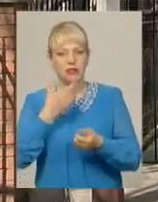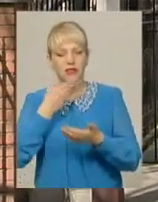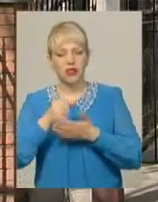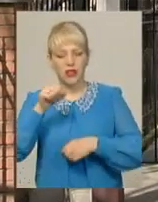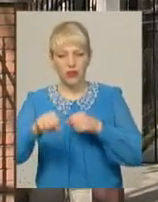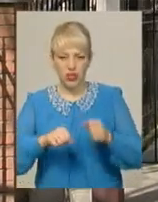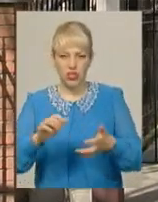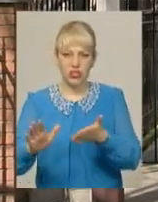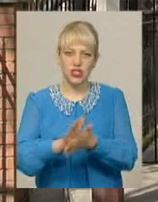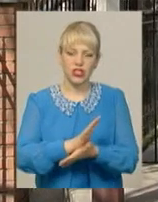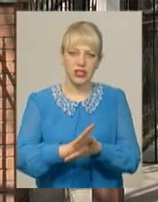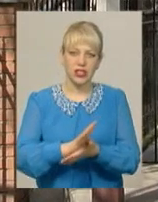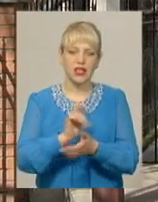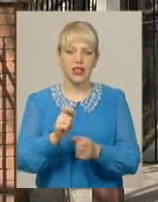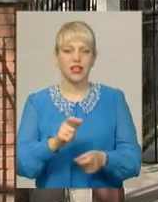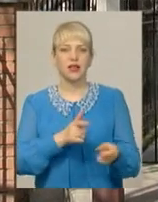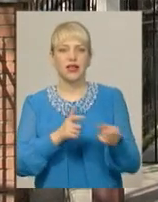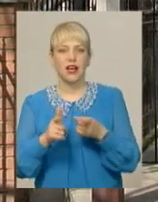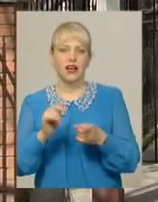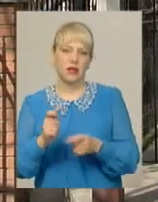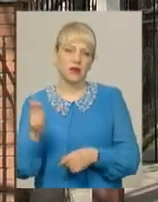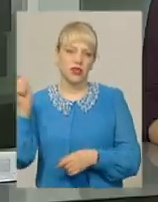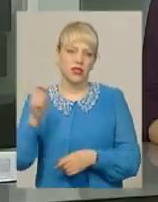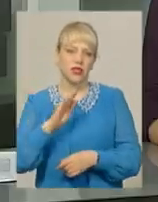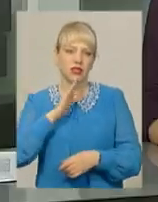чистити їх і приїжджати на наш велозахід.